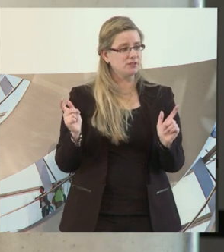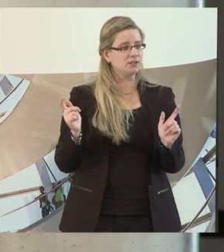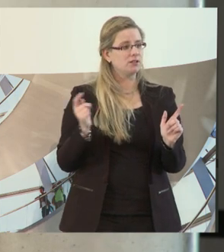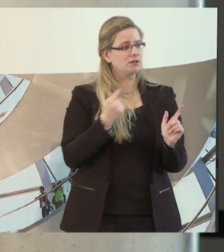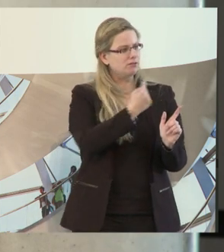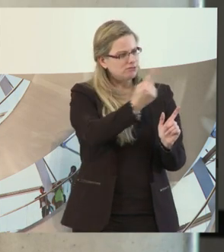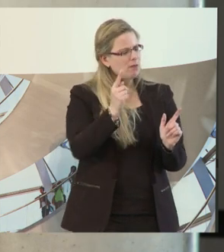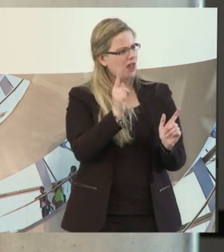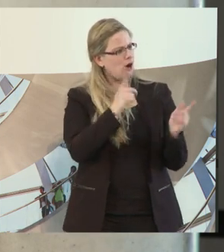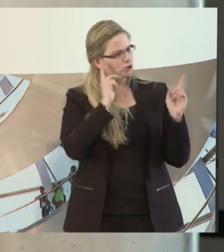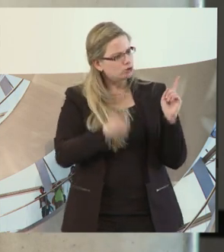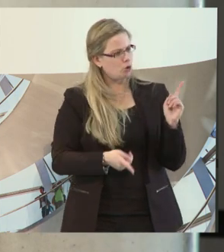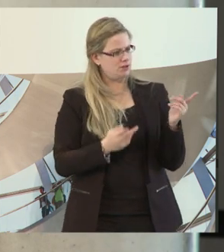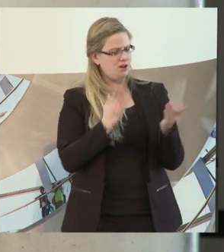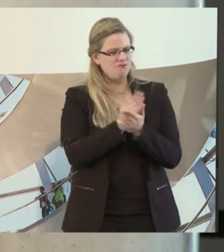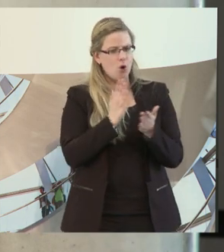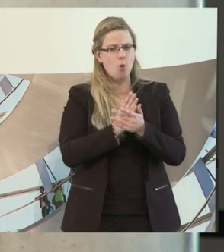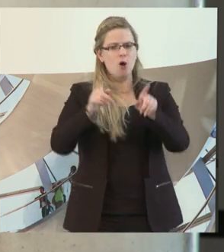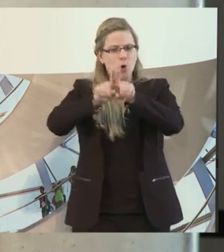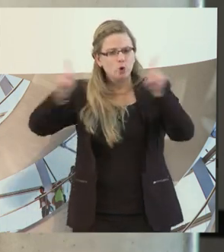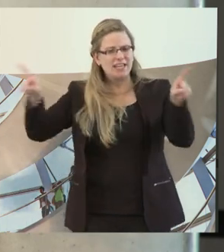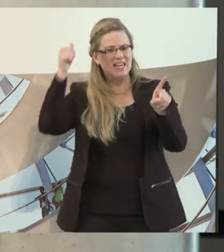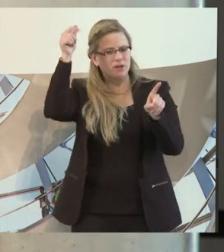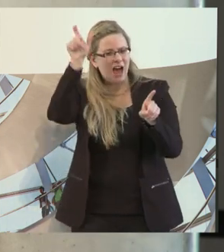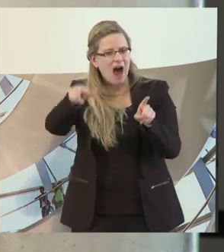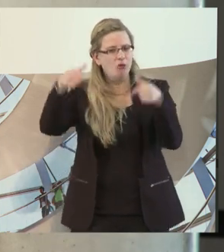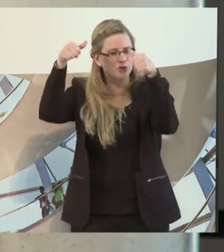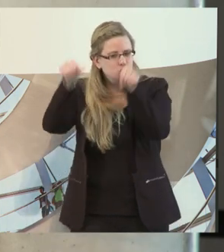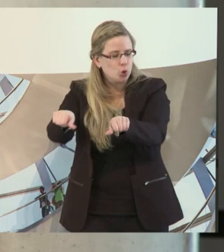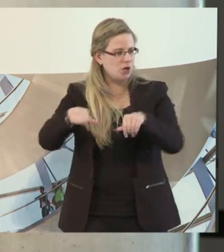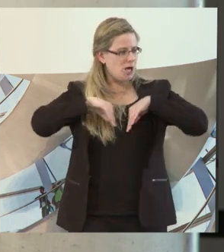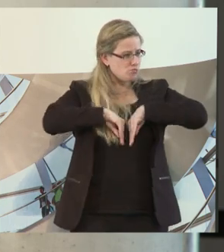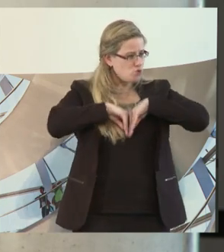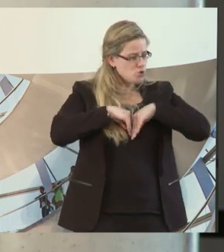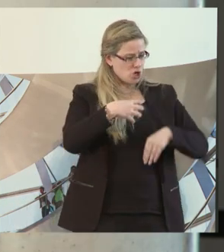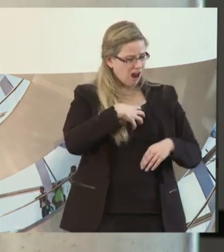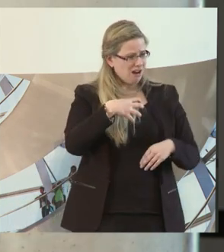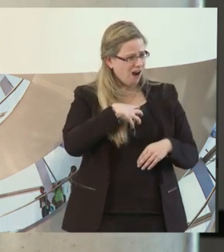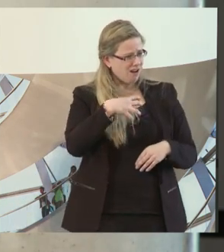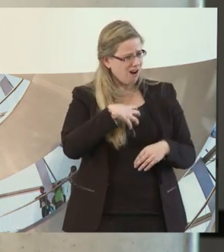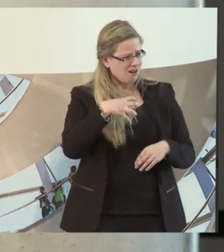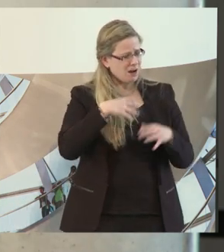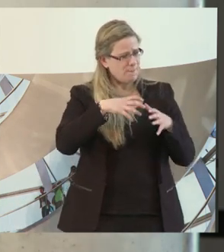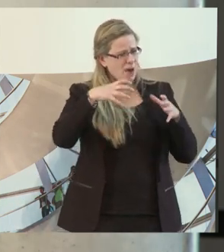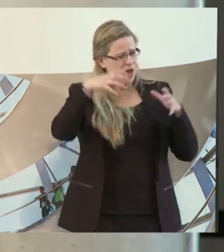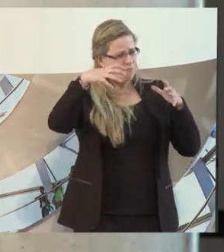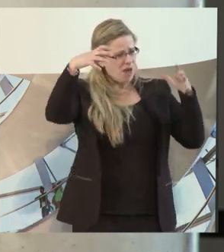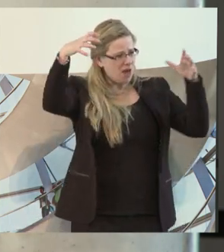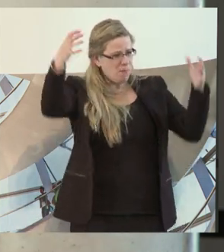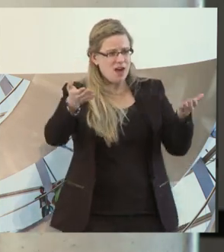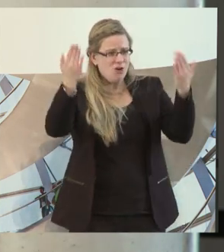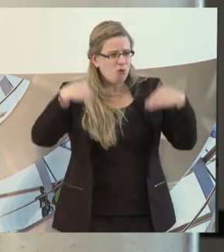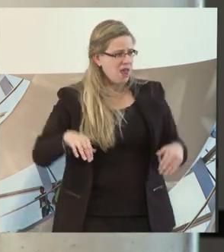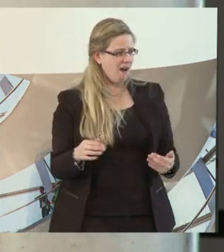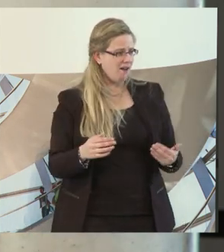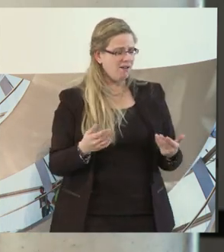ich sage bewusst unsere Gesellschaft und nicht diese Unternehmen, dass diese Erkrankung, der psychischen Erkrankung, immer weiter stetig wächst. Das ist ja keine Sache